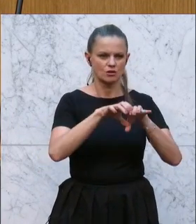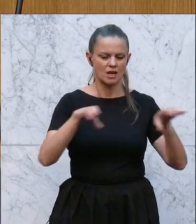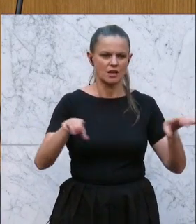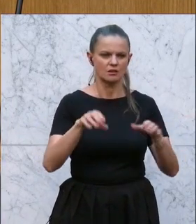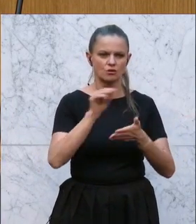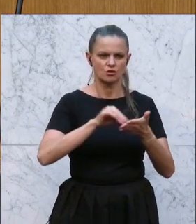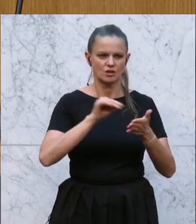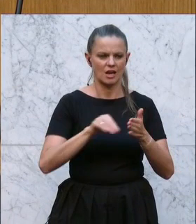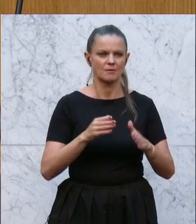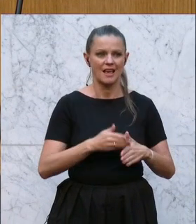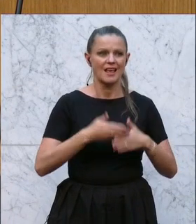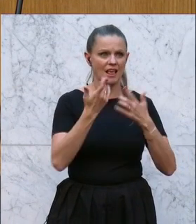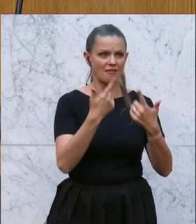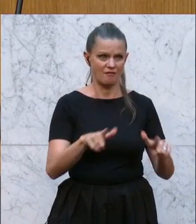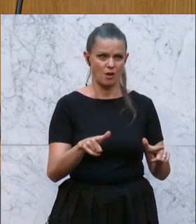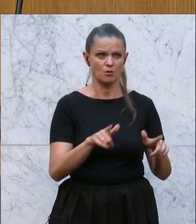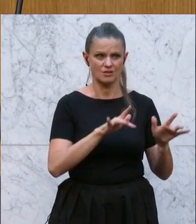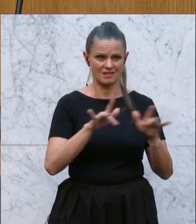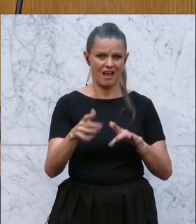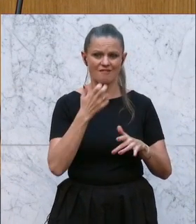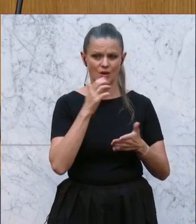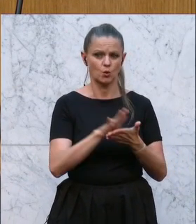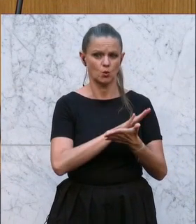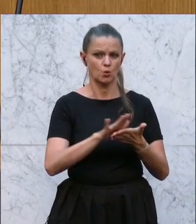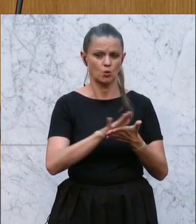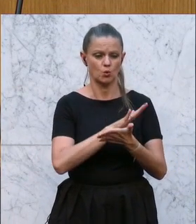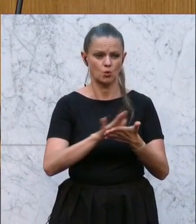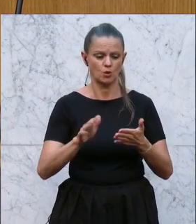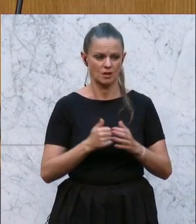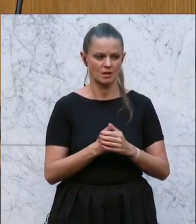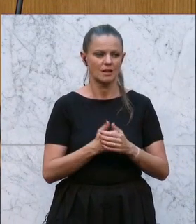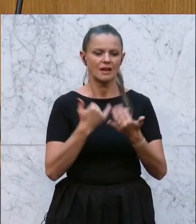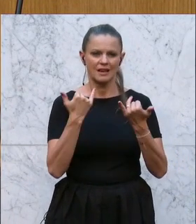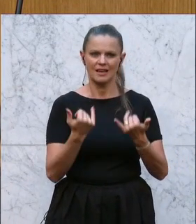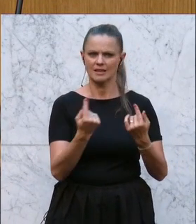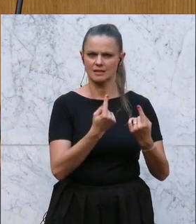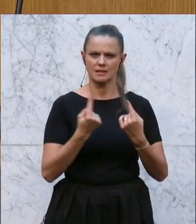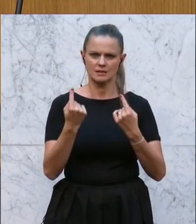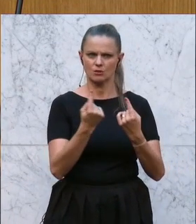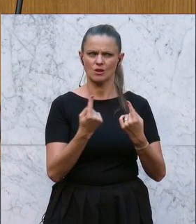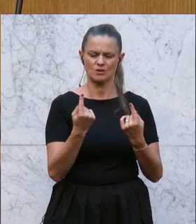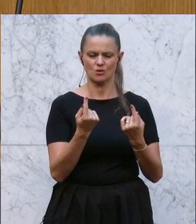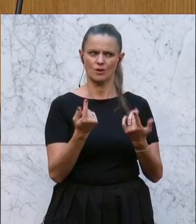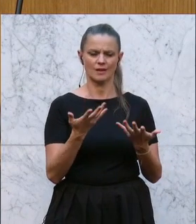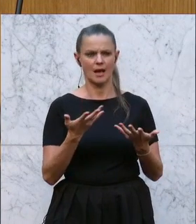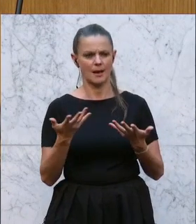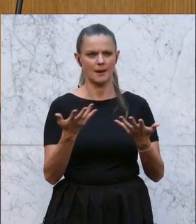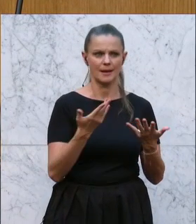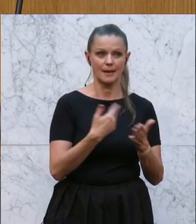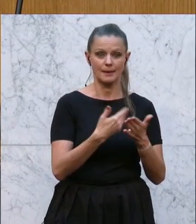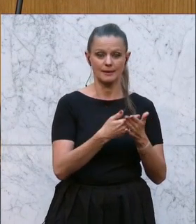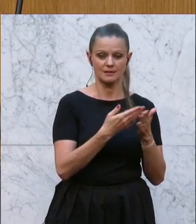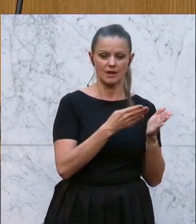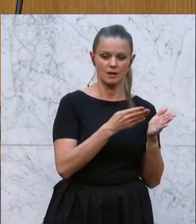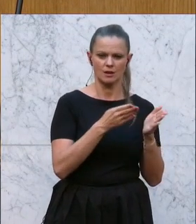Hilflosigkeit zu verbergen, zu welcher sich Politiker durch die Ungunst der Umstände öfters verurteilt sehen, weichen Sie gern in